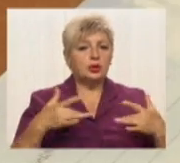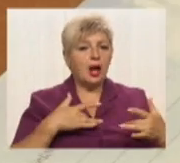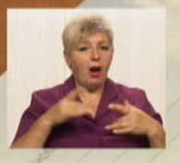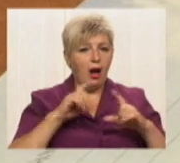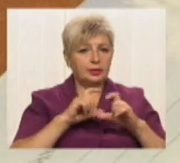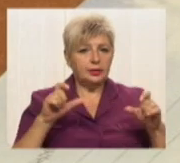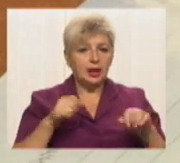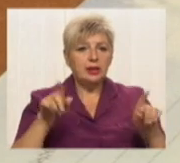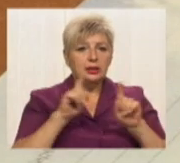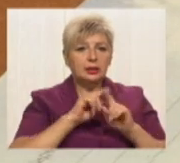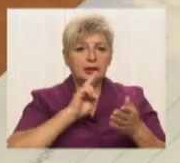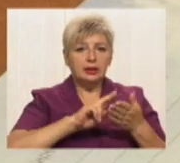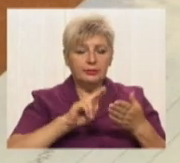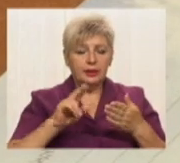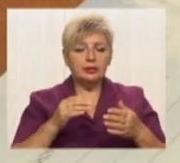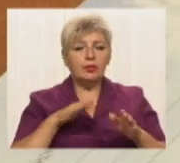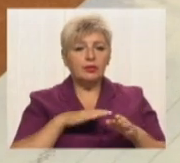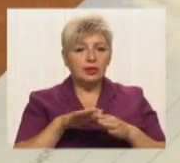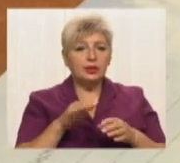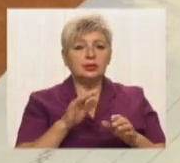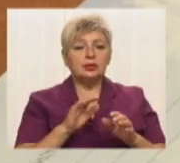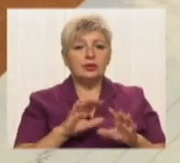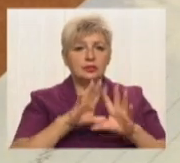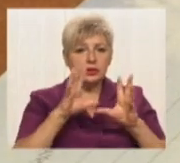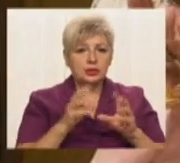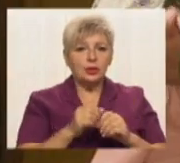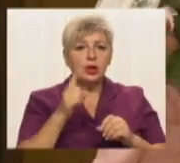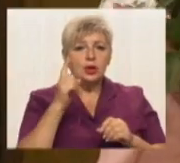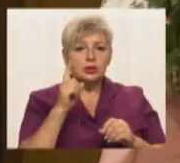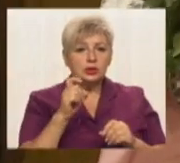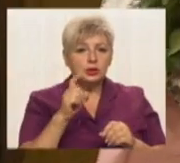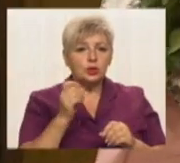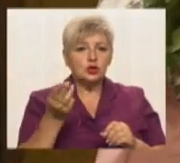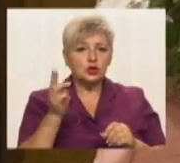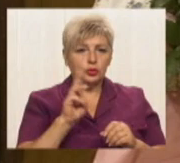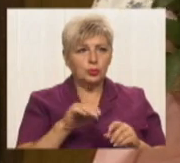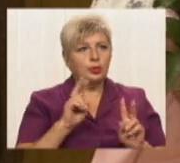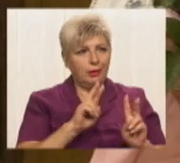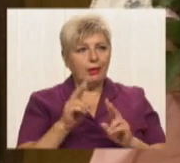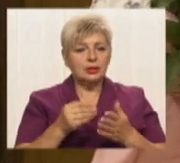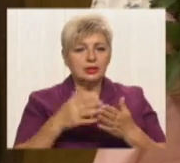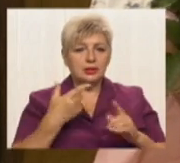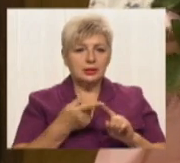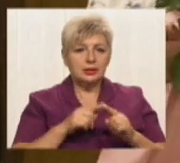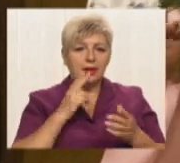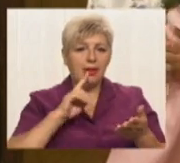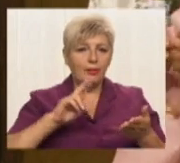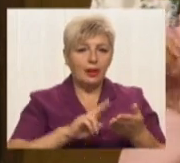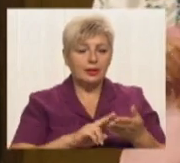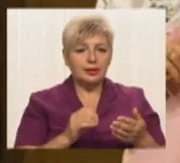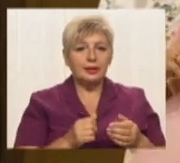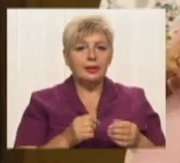Отаких марок виконано всього 100 штук, тому розумієте, яка цінність цієї марки. Костянтин Дзивенко відмовився сказати, скільки